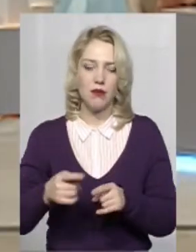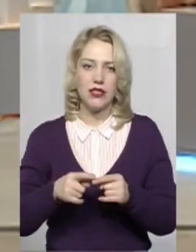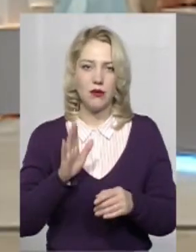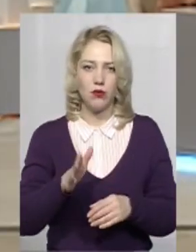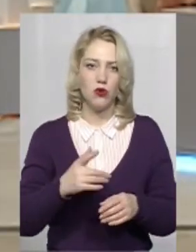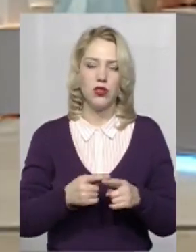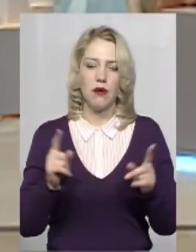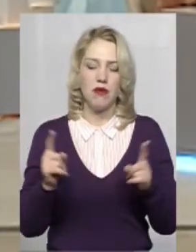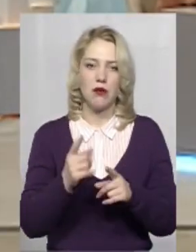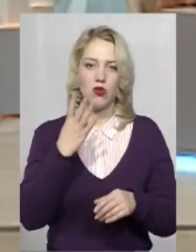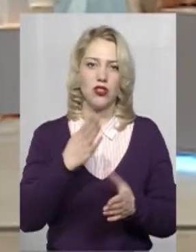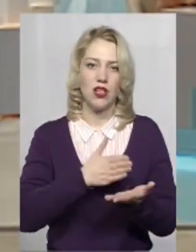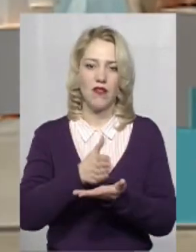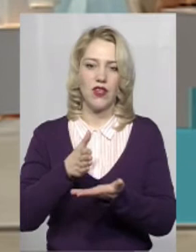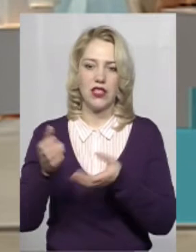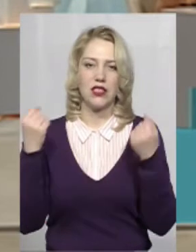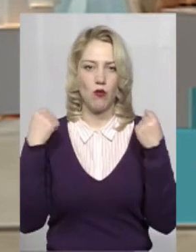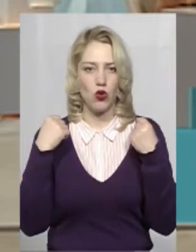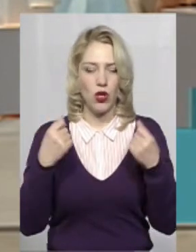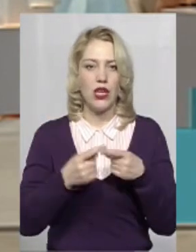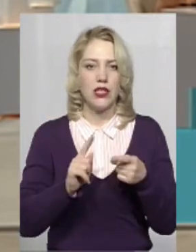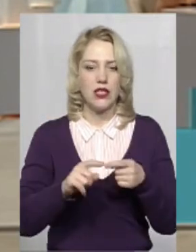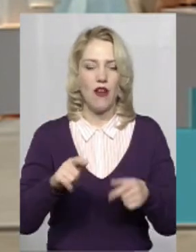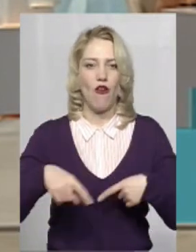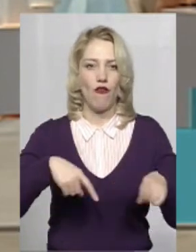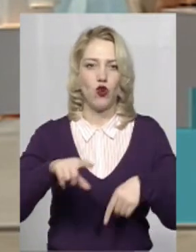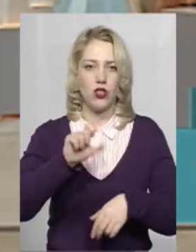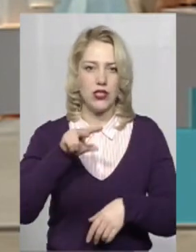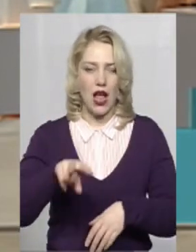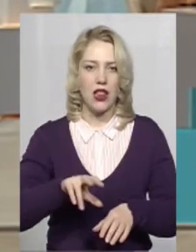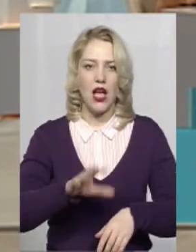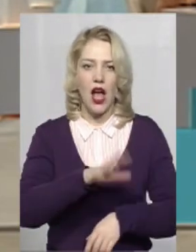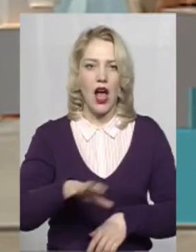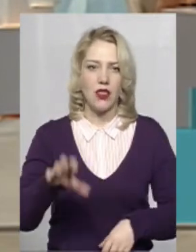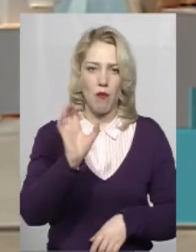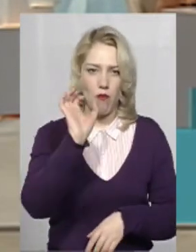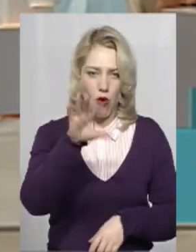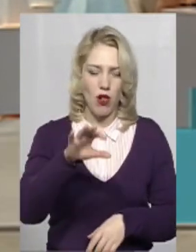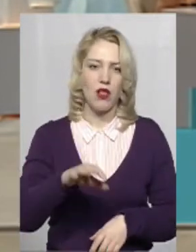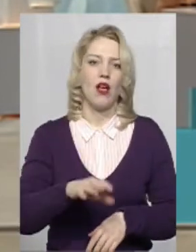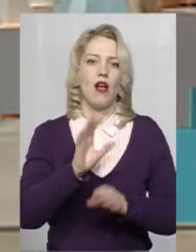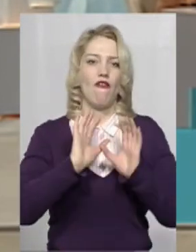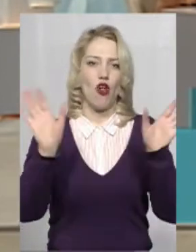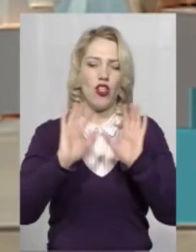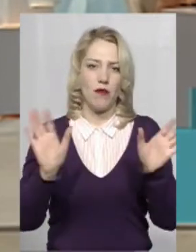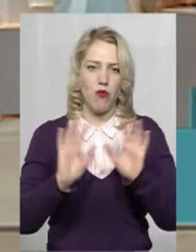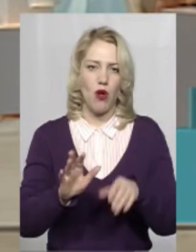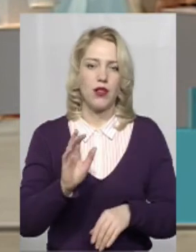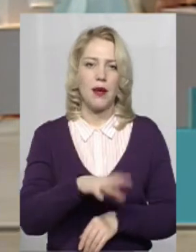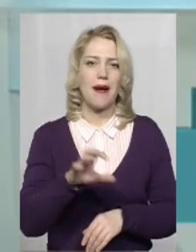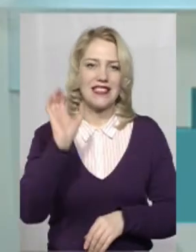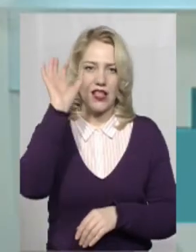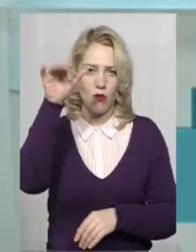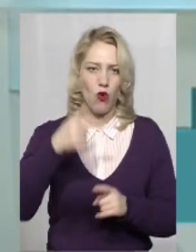буде мінімум 4 види спорту – футзал, гандбол, волейбол і баскетбол. З можливостю